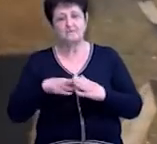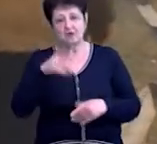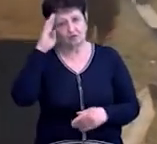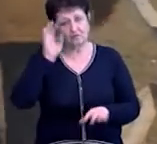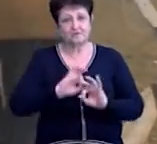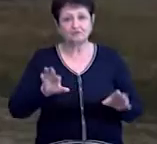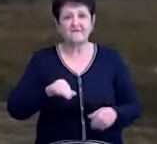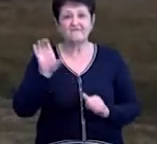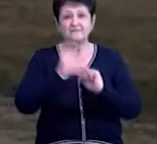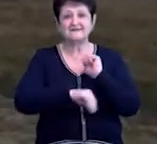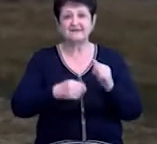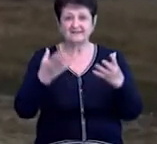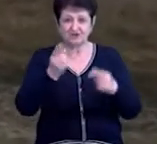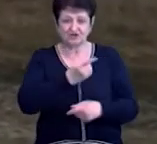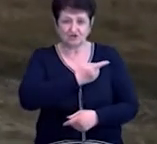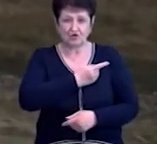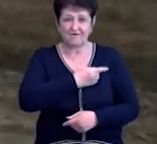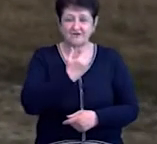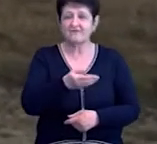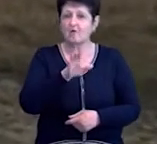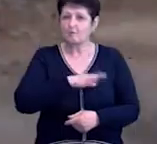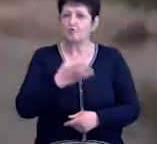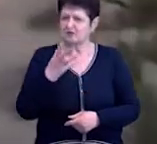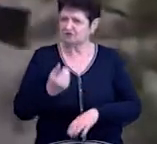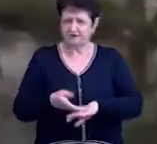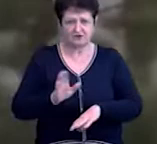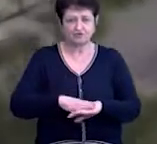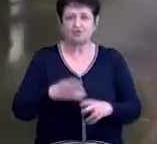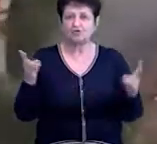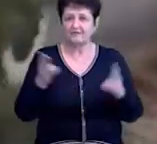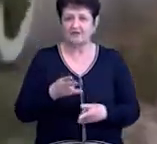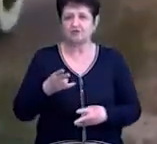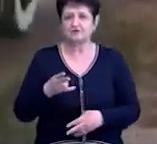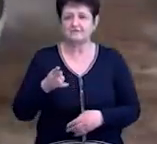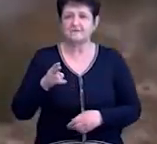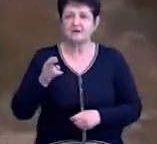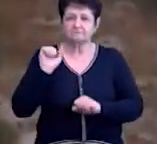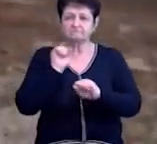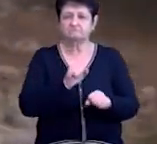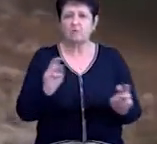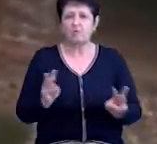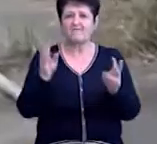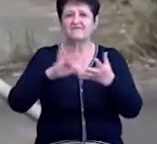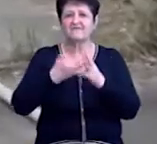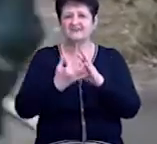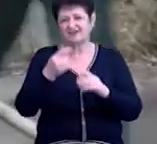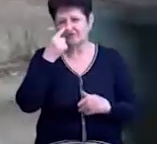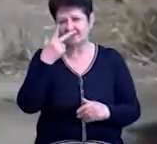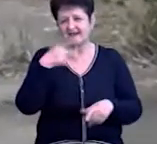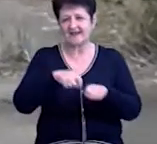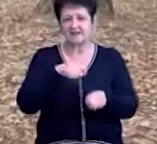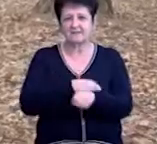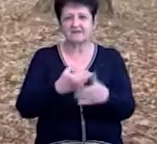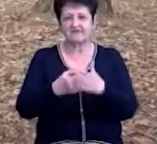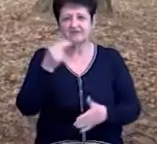його останнього чергування ситуація в зоні відчуження була ще напруженою. Довелося відбивати полум'я у селі Янів, що за три кілометри від